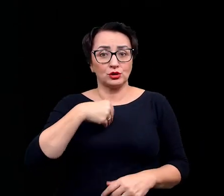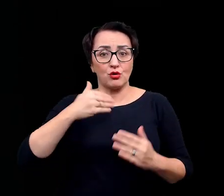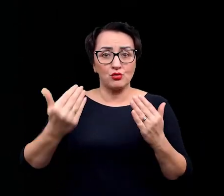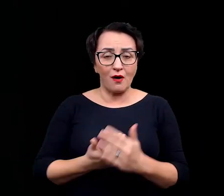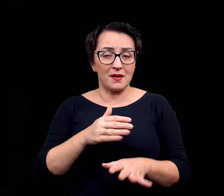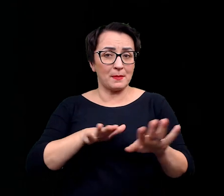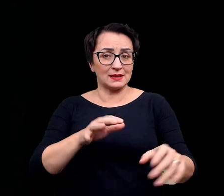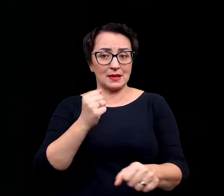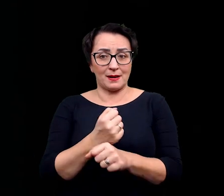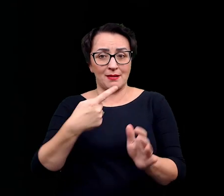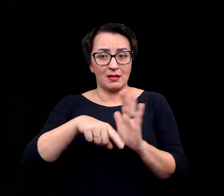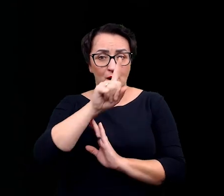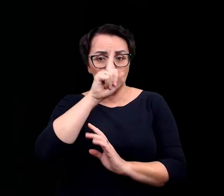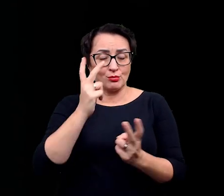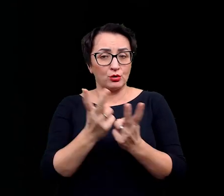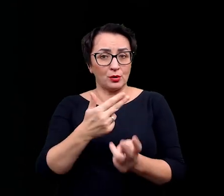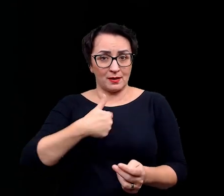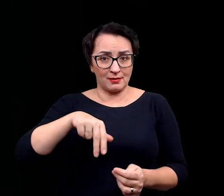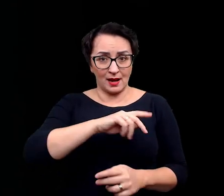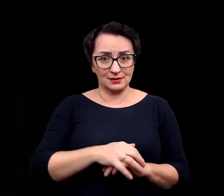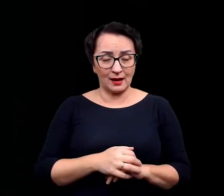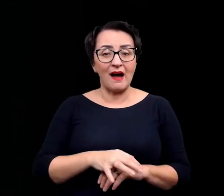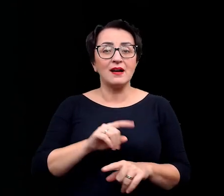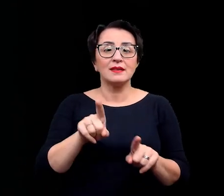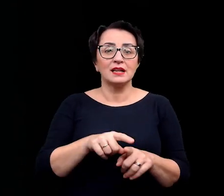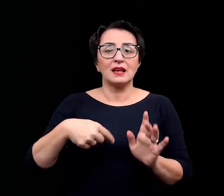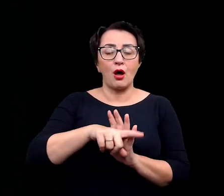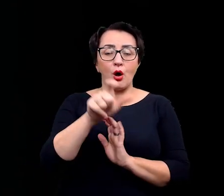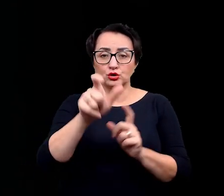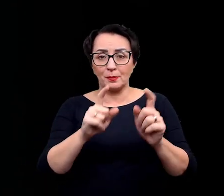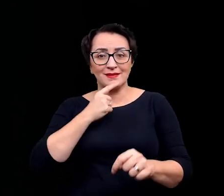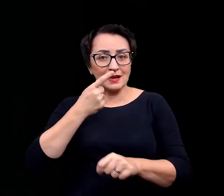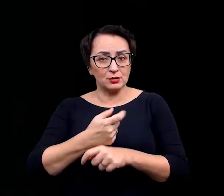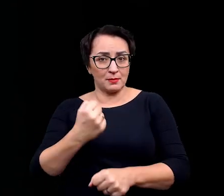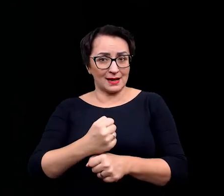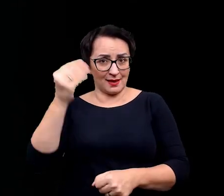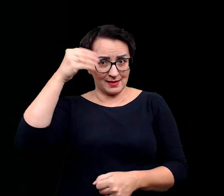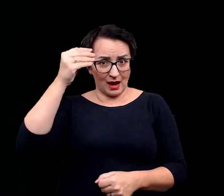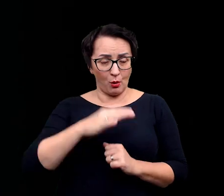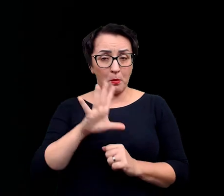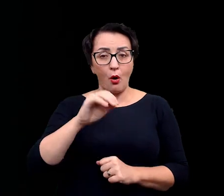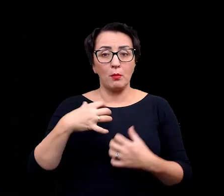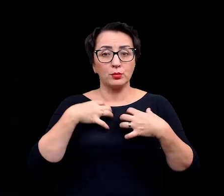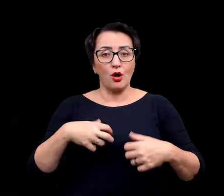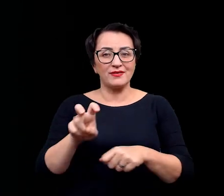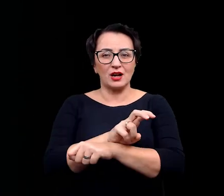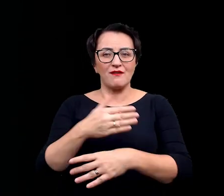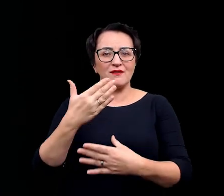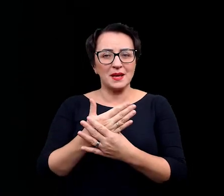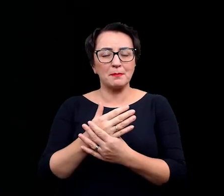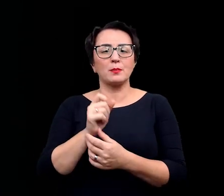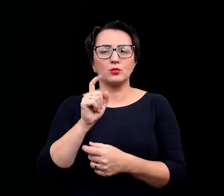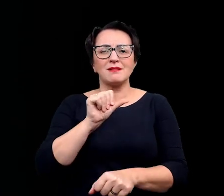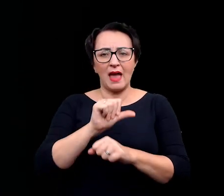pracy też dla takich ludzi jak my i ty i wiele osób, które decyduje się na pracę naukową. Bo tych firm w Polsce biotechnologicznych są,